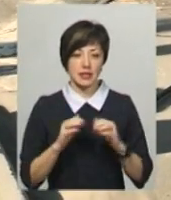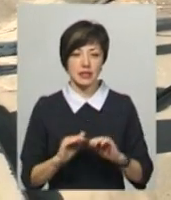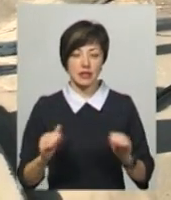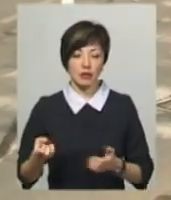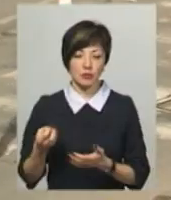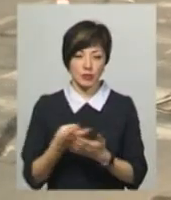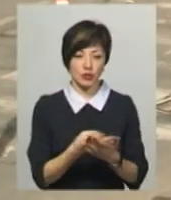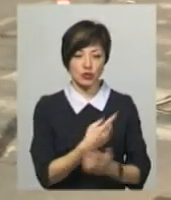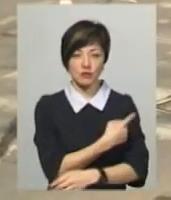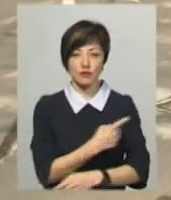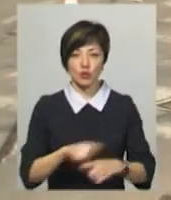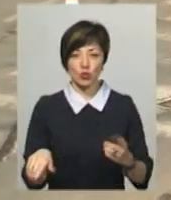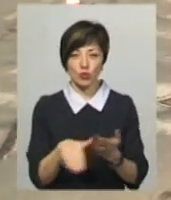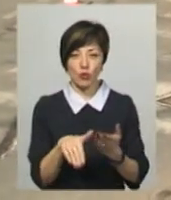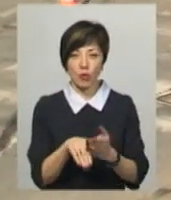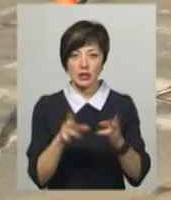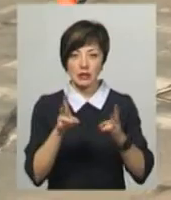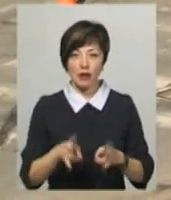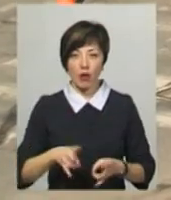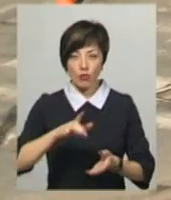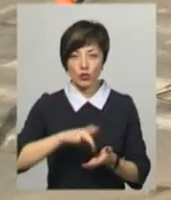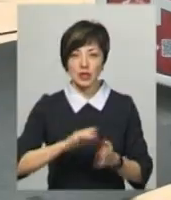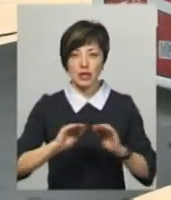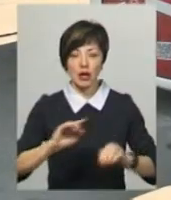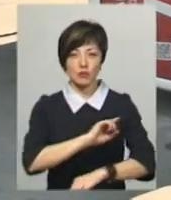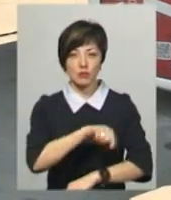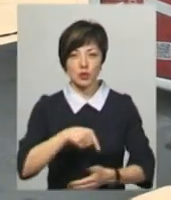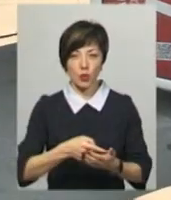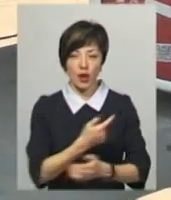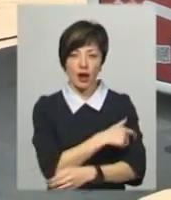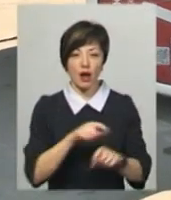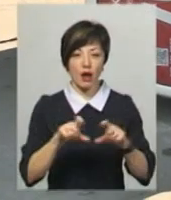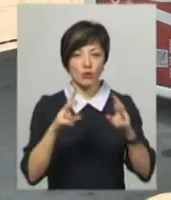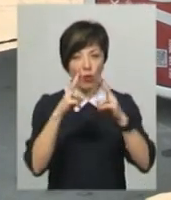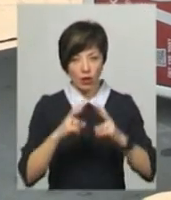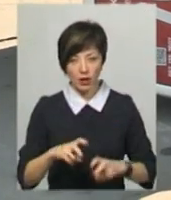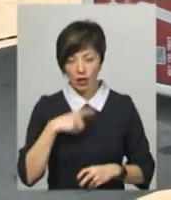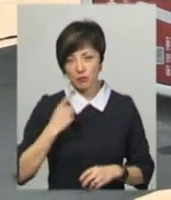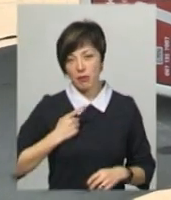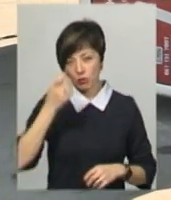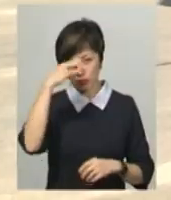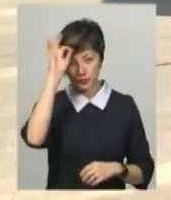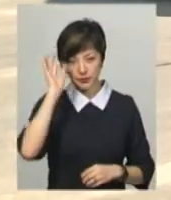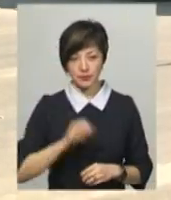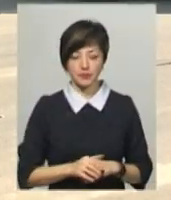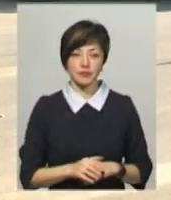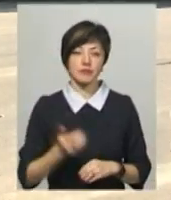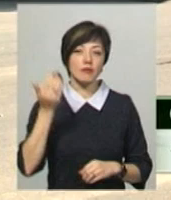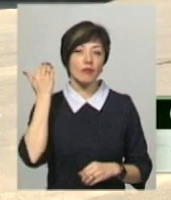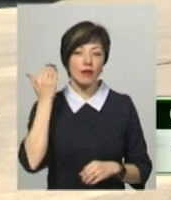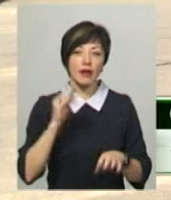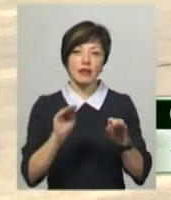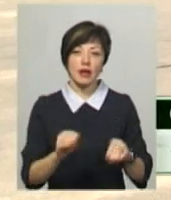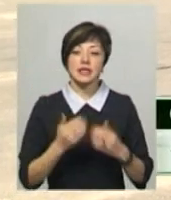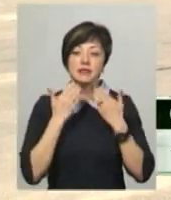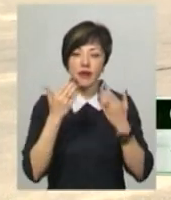доправили каретою швидкої допомоги до травмпункту дитячої міської лікарні для огляду, каже лейтенант патронної поліції Сергій Кльоц. За попередніми даними,